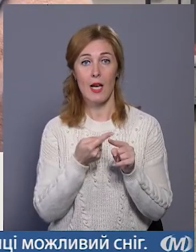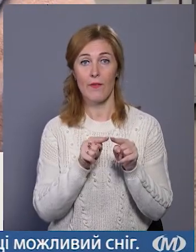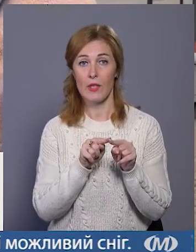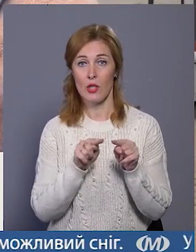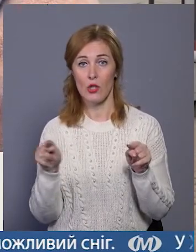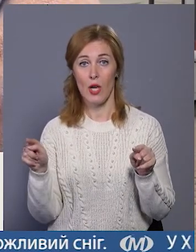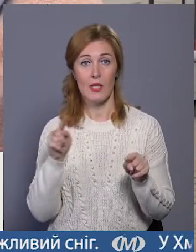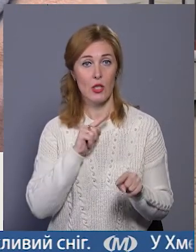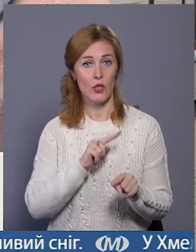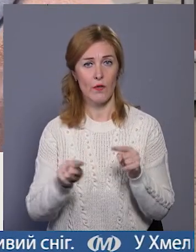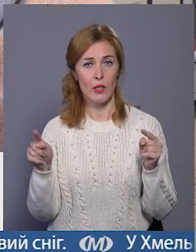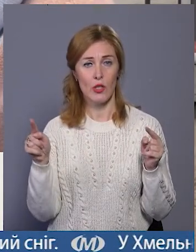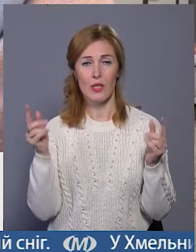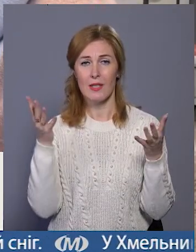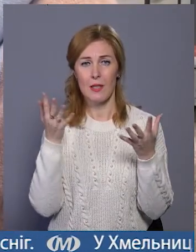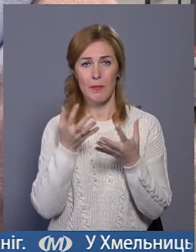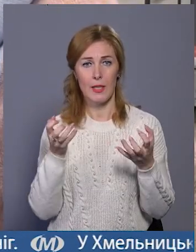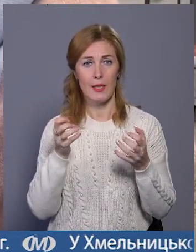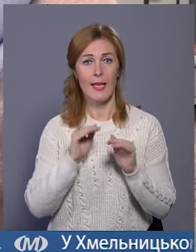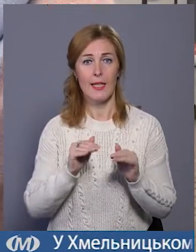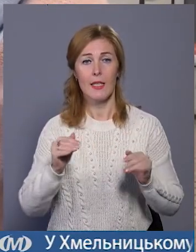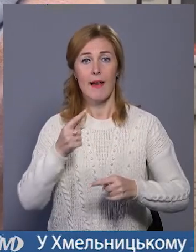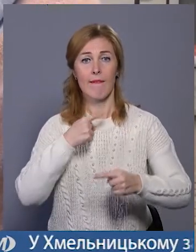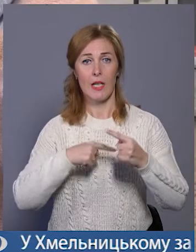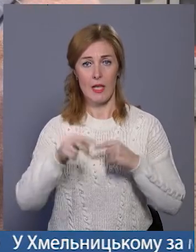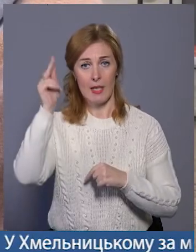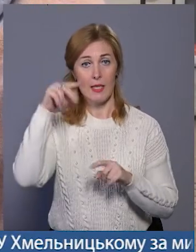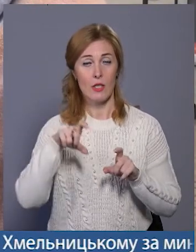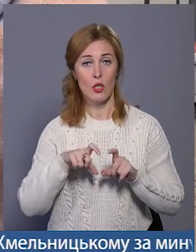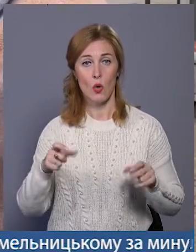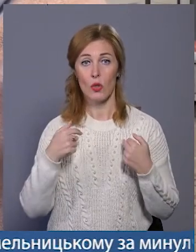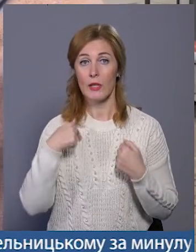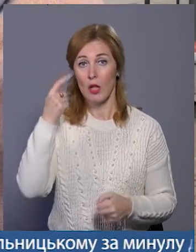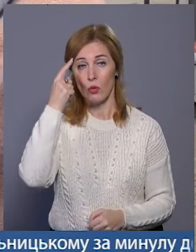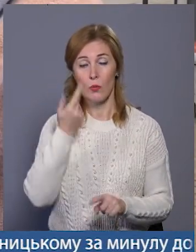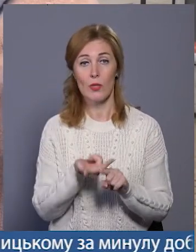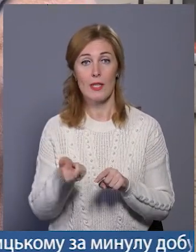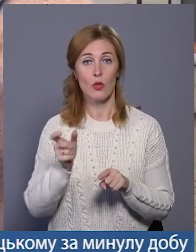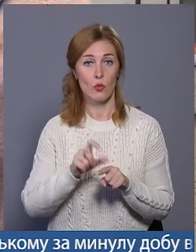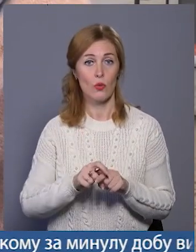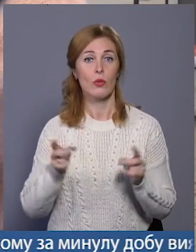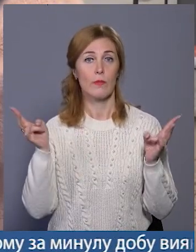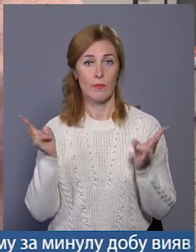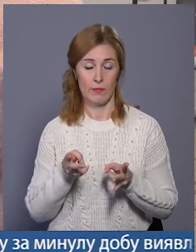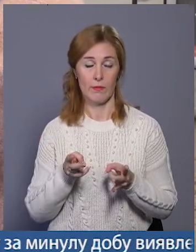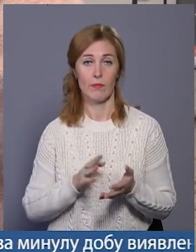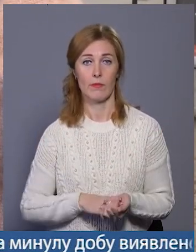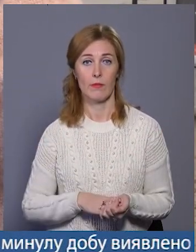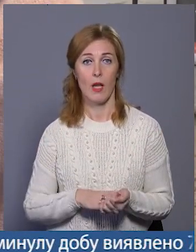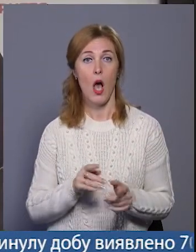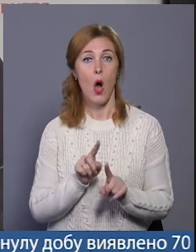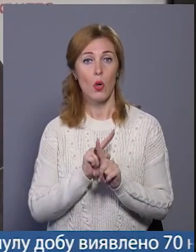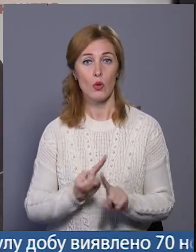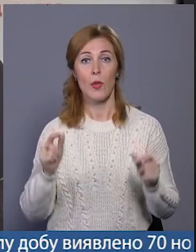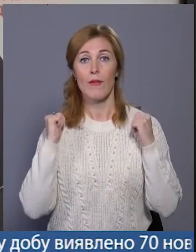швидше темніє, і діти тільки повертаються зі школи, то я думаю, що це навіть дуже доречно буде, особливо рюкзаки.